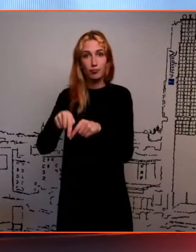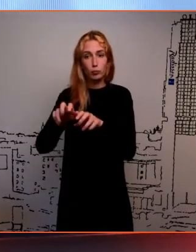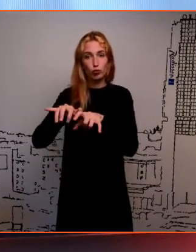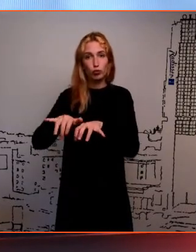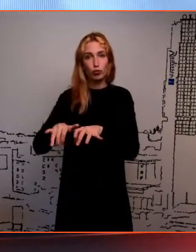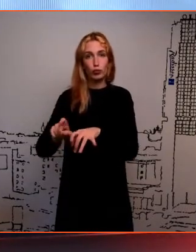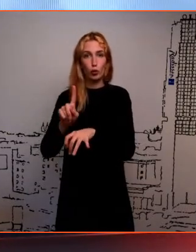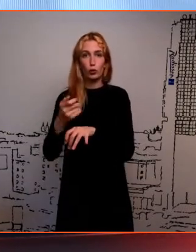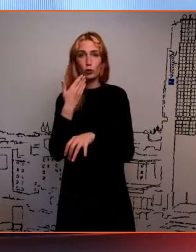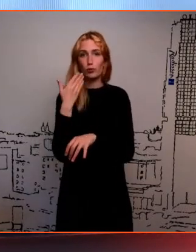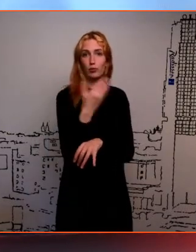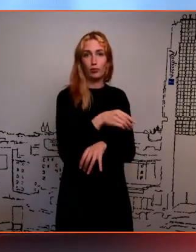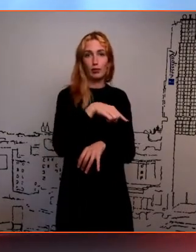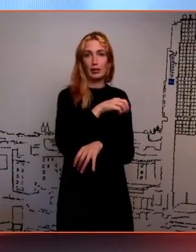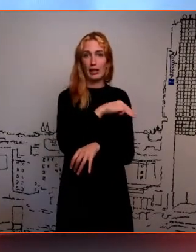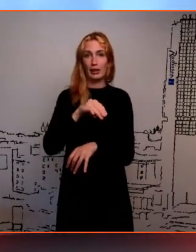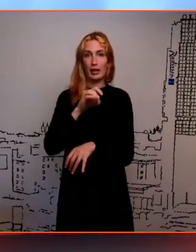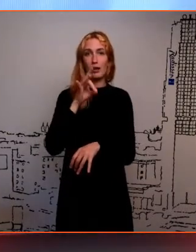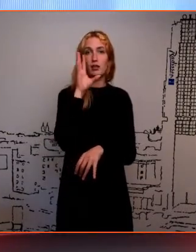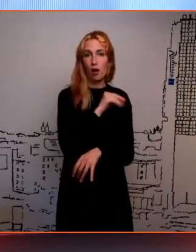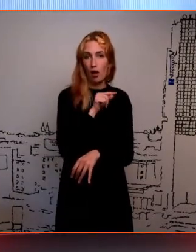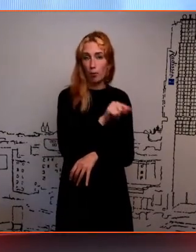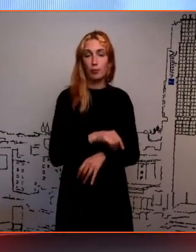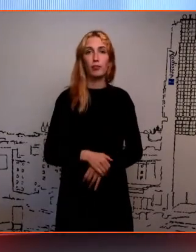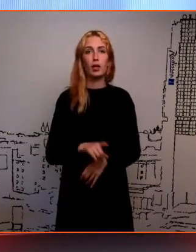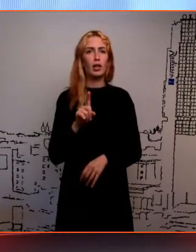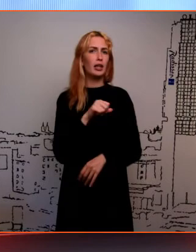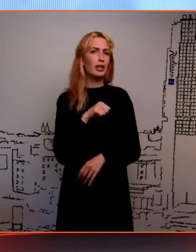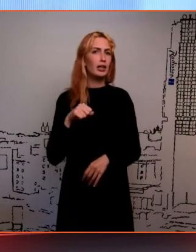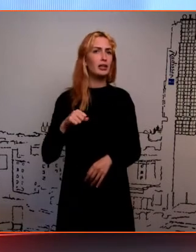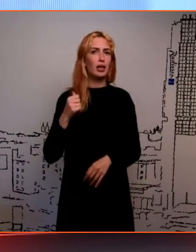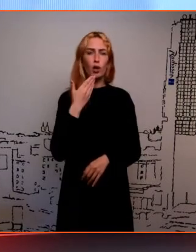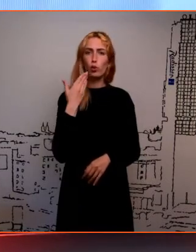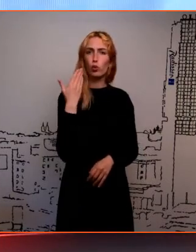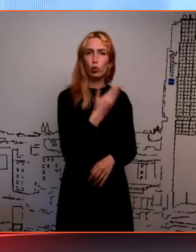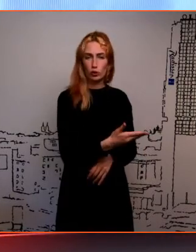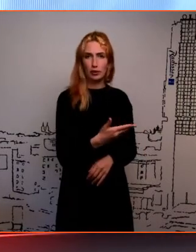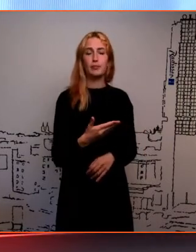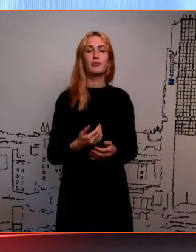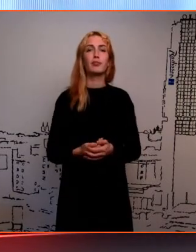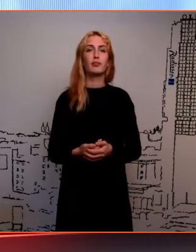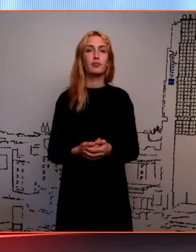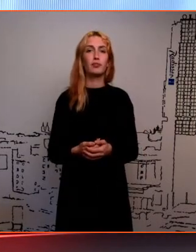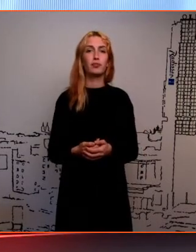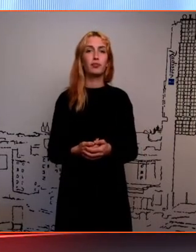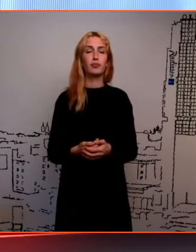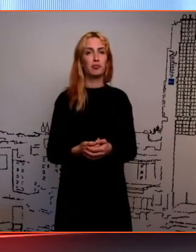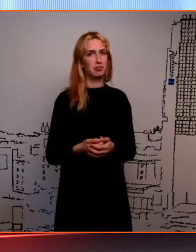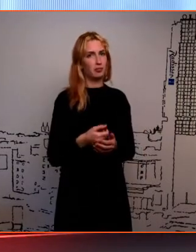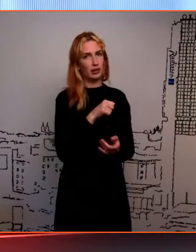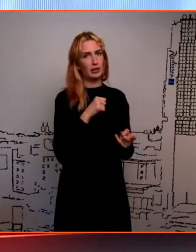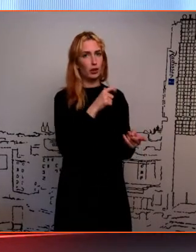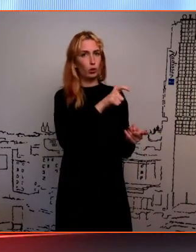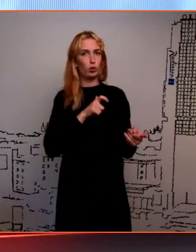esitada. Aga ma ise küsiks võibolla selle ette kande peale seda, et sa tõid välja ka,